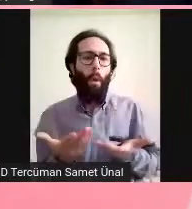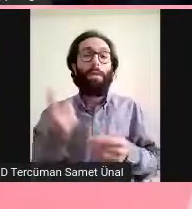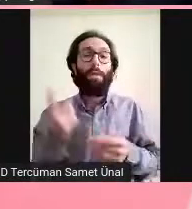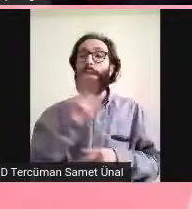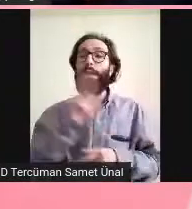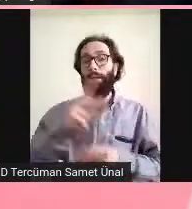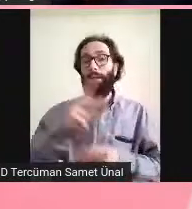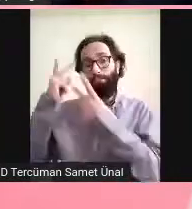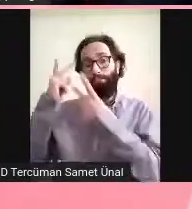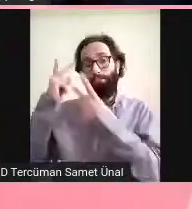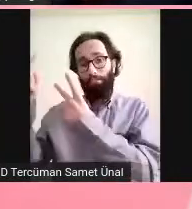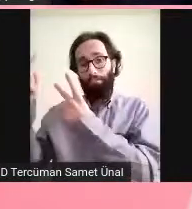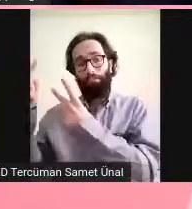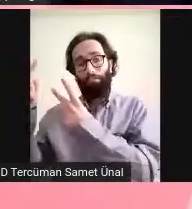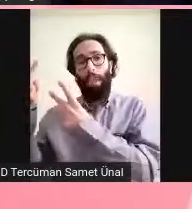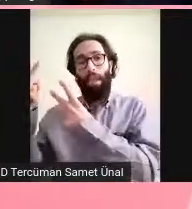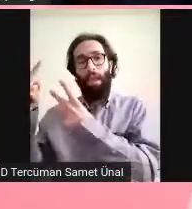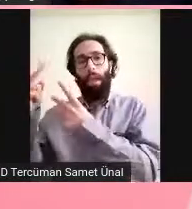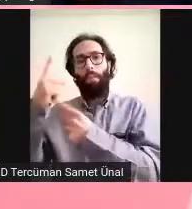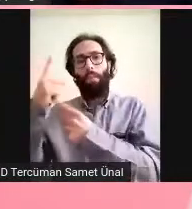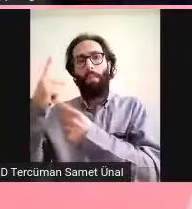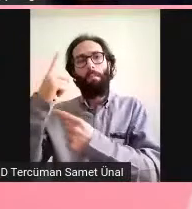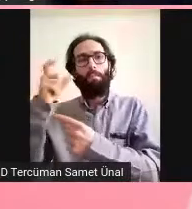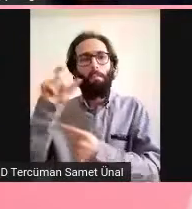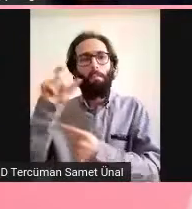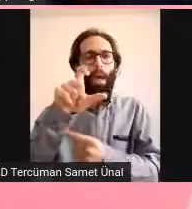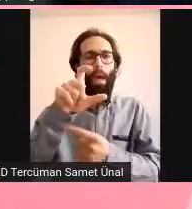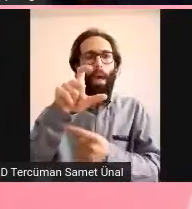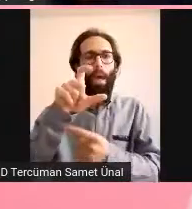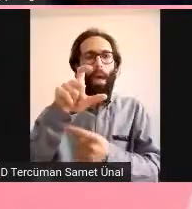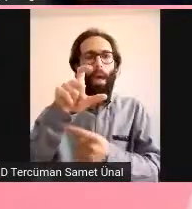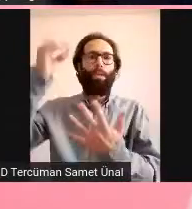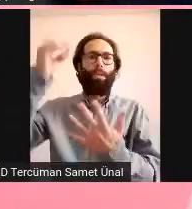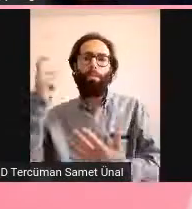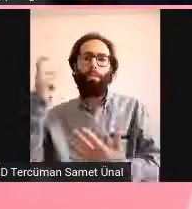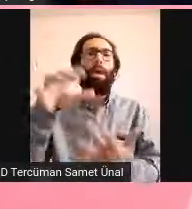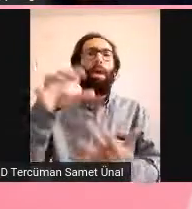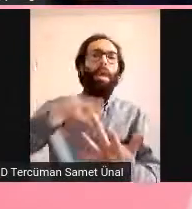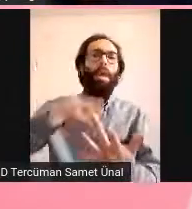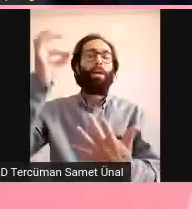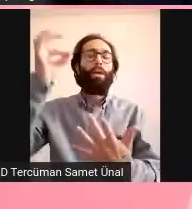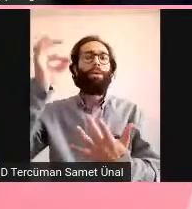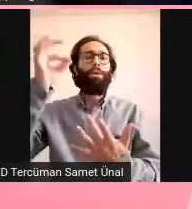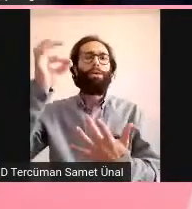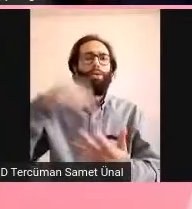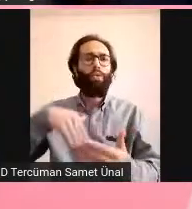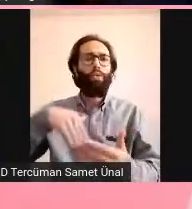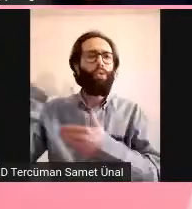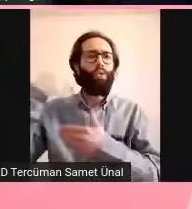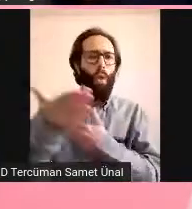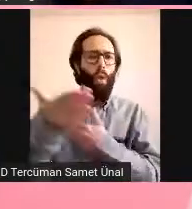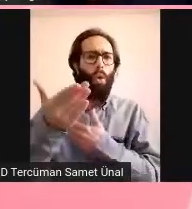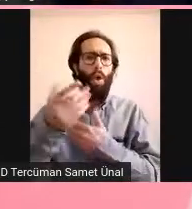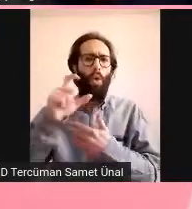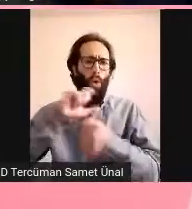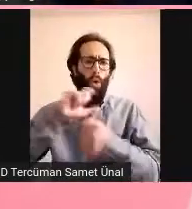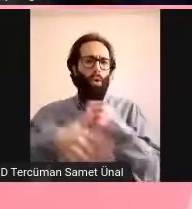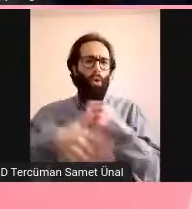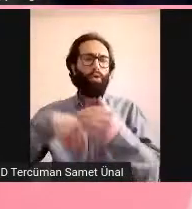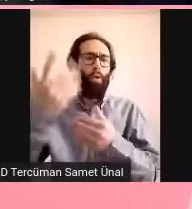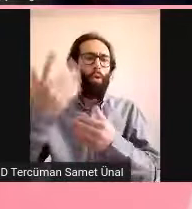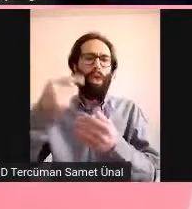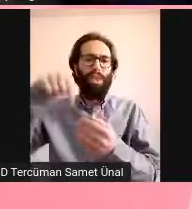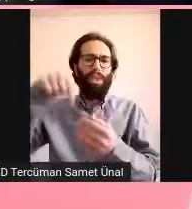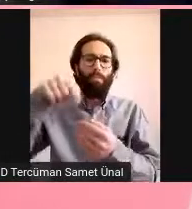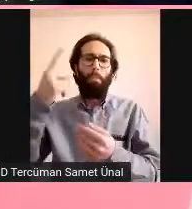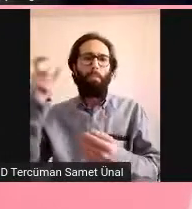ortalama geliyormuş bu hastalık. Ama ikiye, üçe artmış. Ve bu kişilerin hepsinde, hemen hemen hepsinde